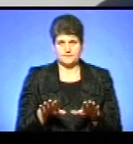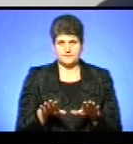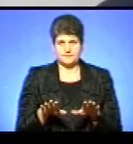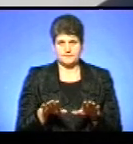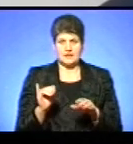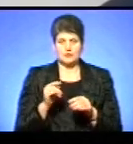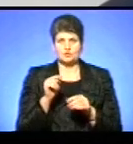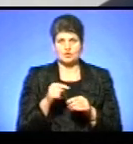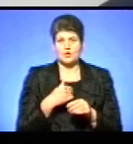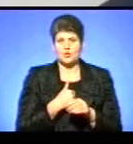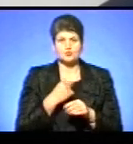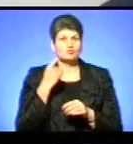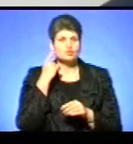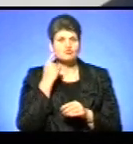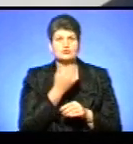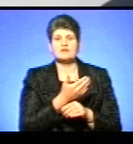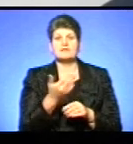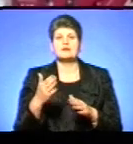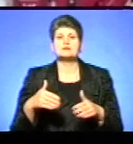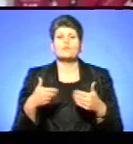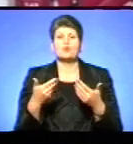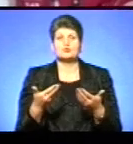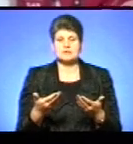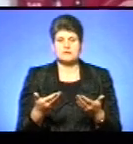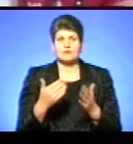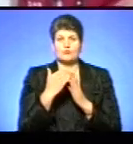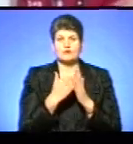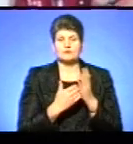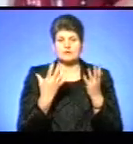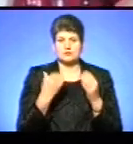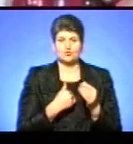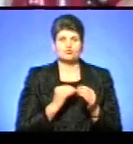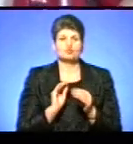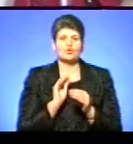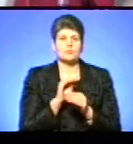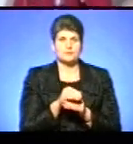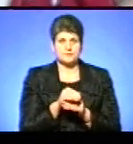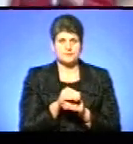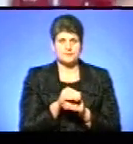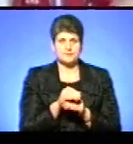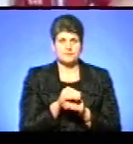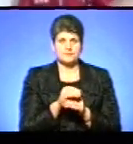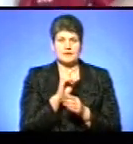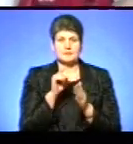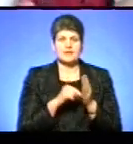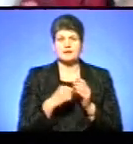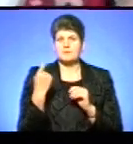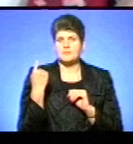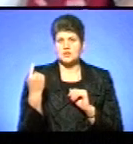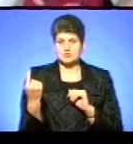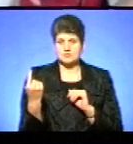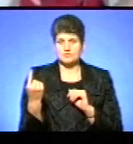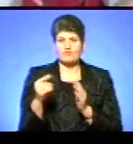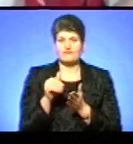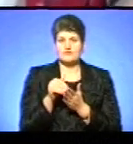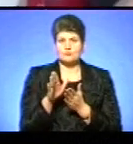тому я хочу почути від вас, які пропозиції. Я про підпорядку денного. Хочу додати. Питання перше. Про